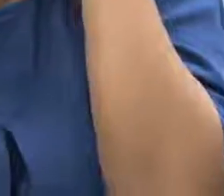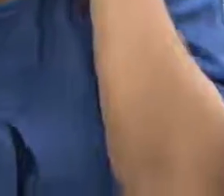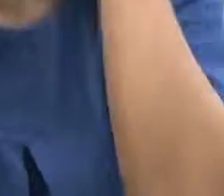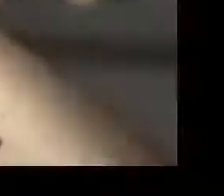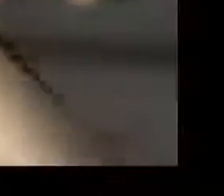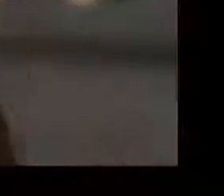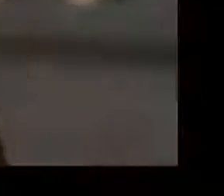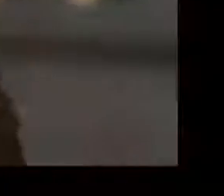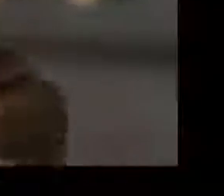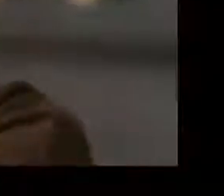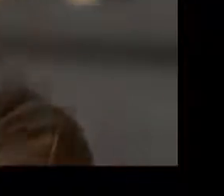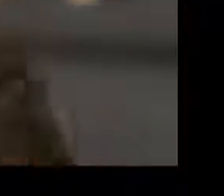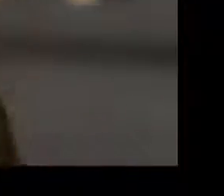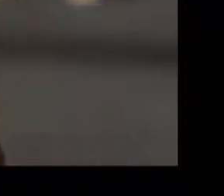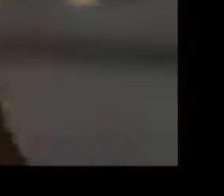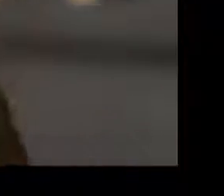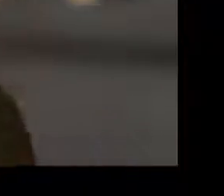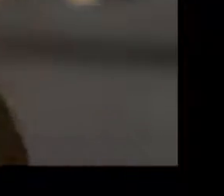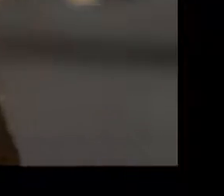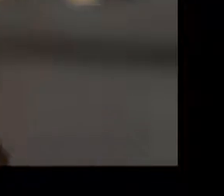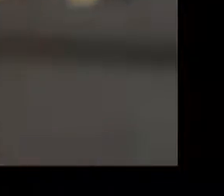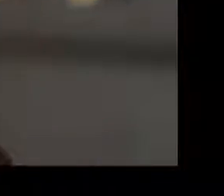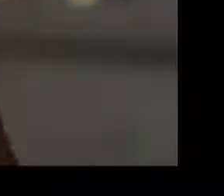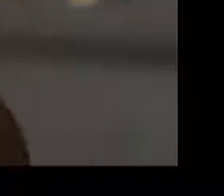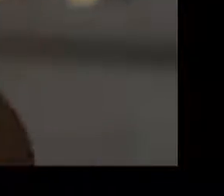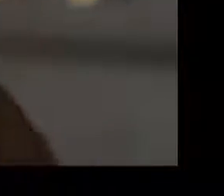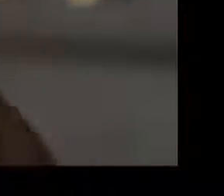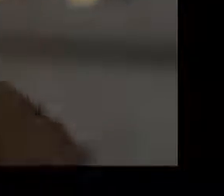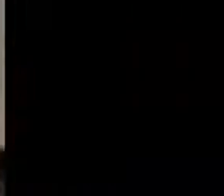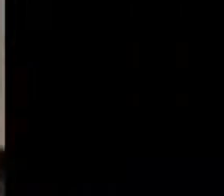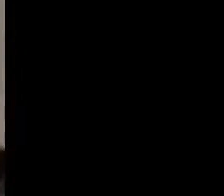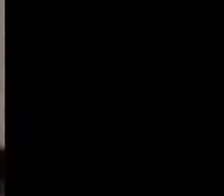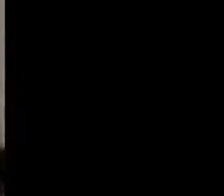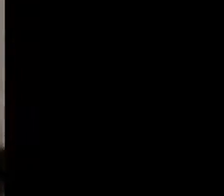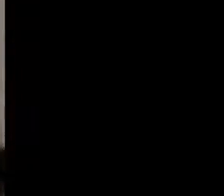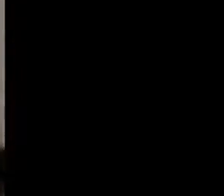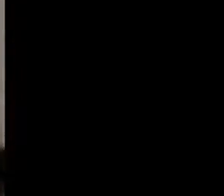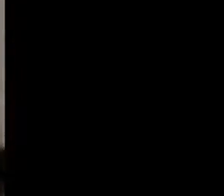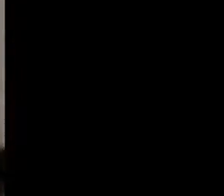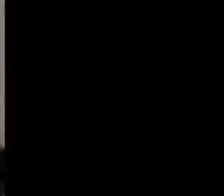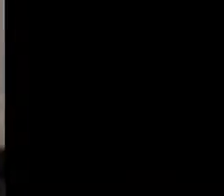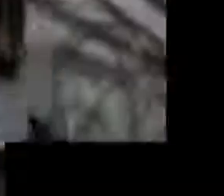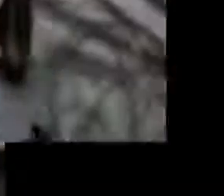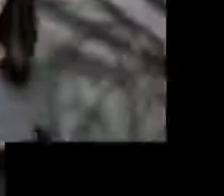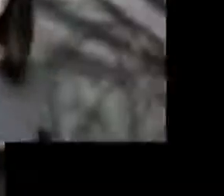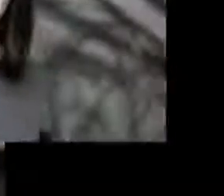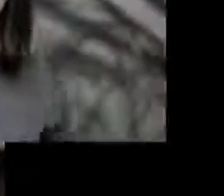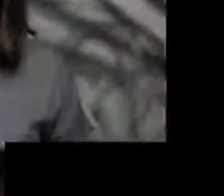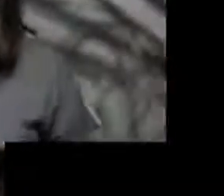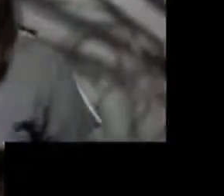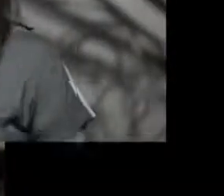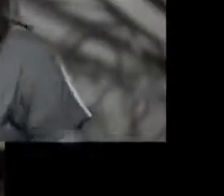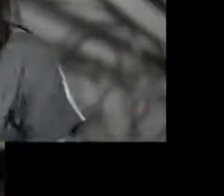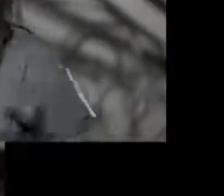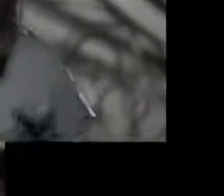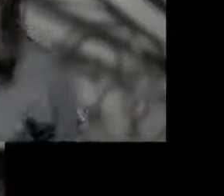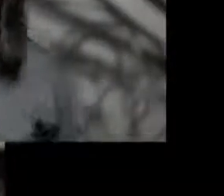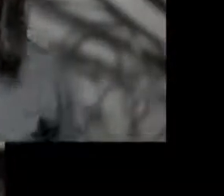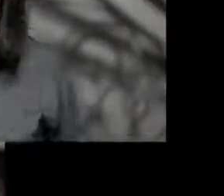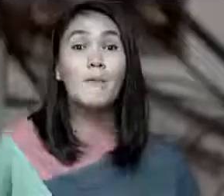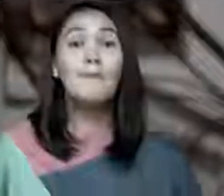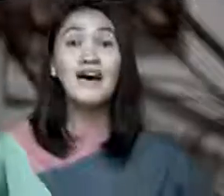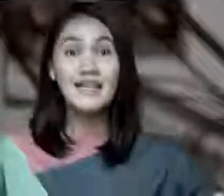juga wajaramu cuci tanganmu selalu kita raih bahagia dengan